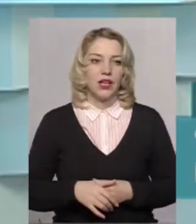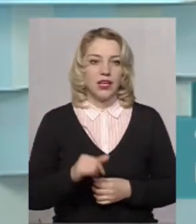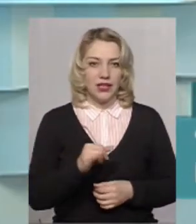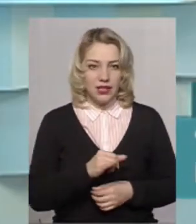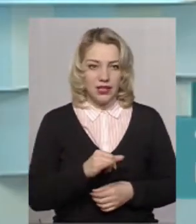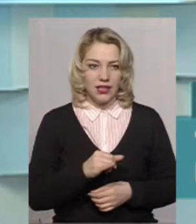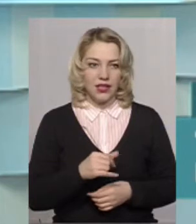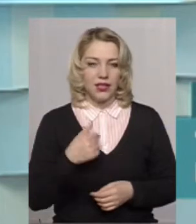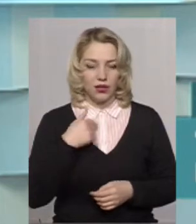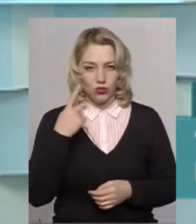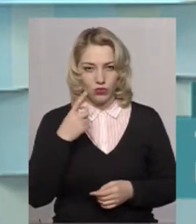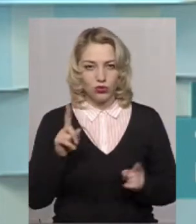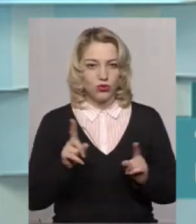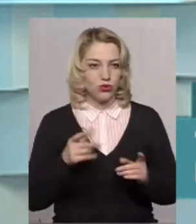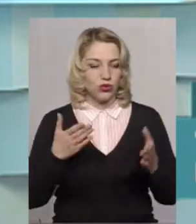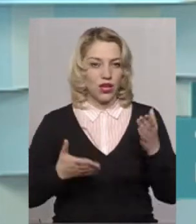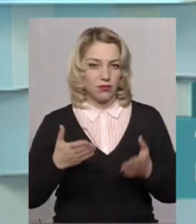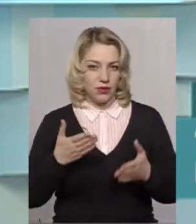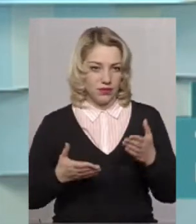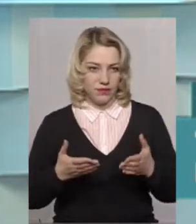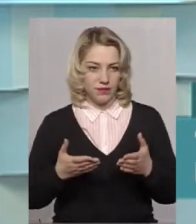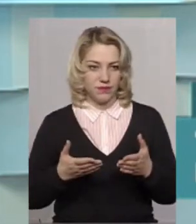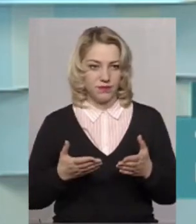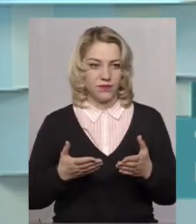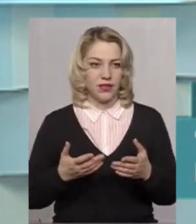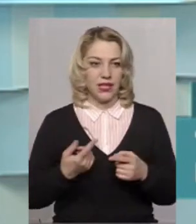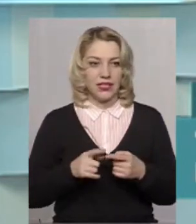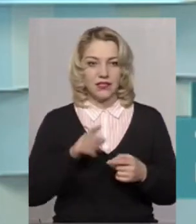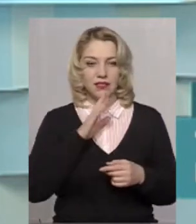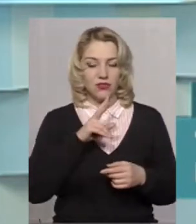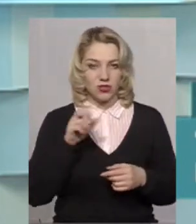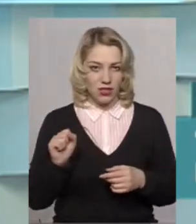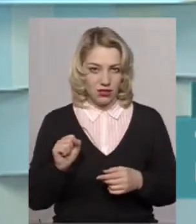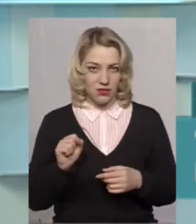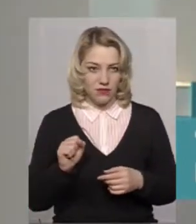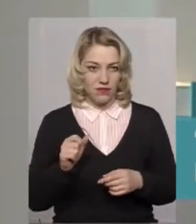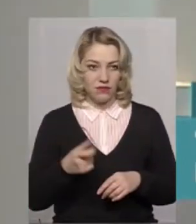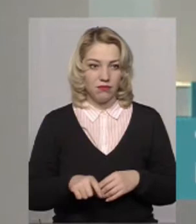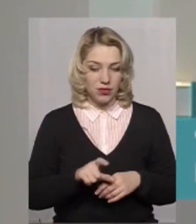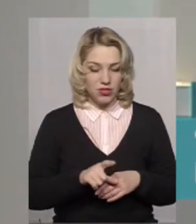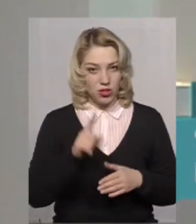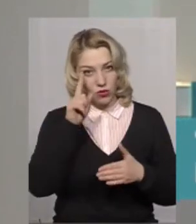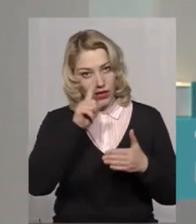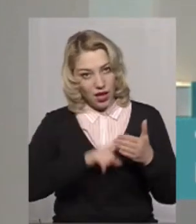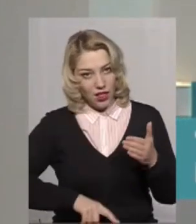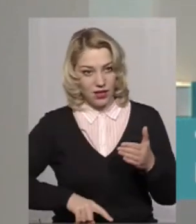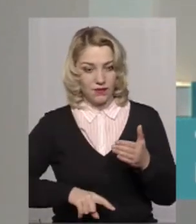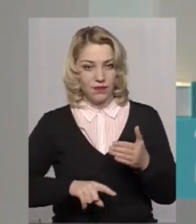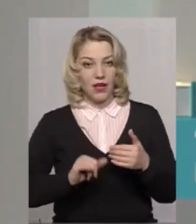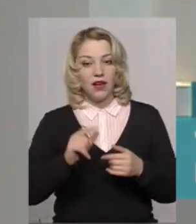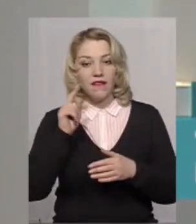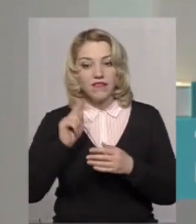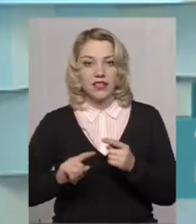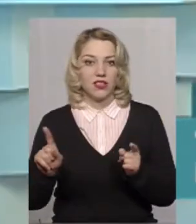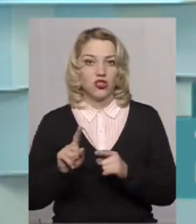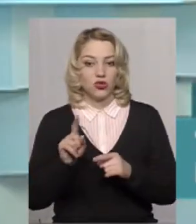Відповідно, я думаю, що якби ця дівчинка більше все-таки довіряла і вірила в